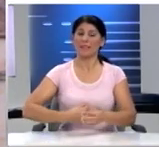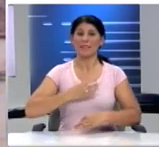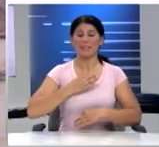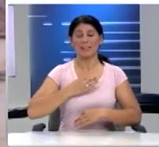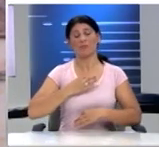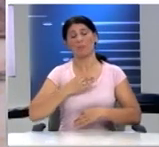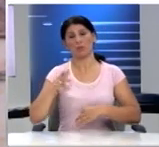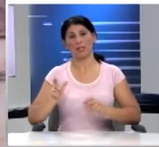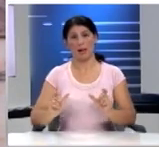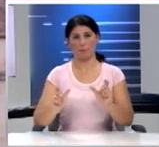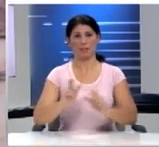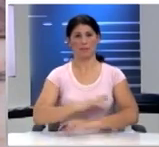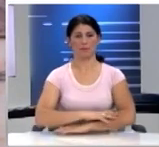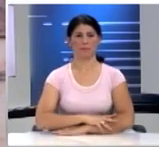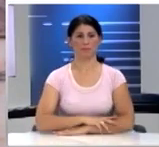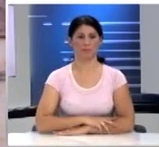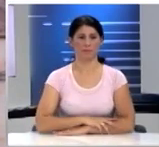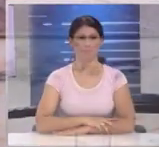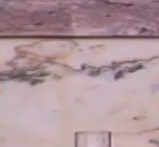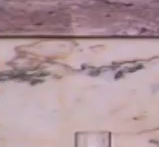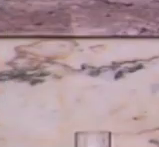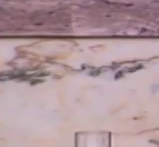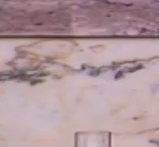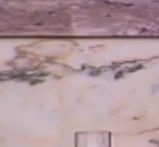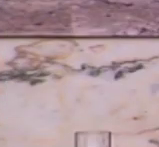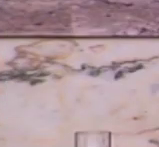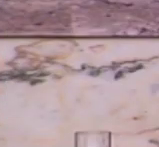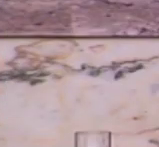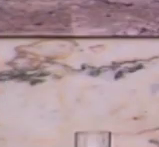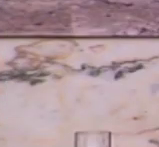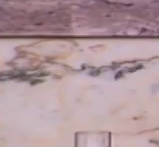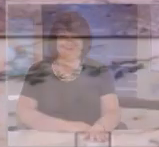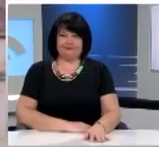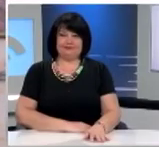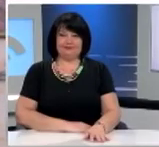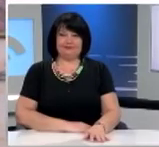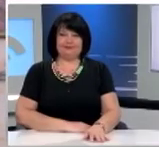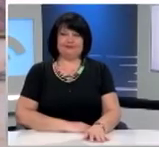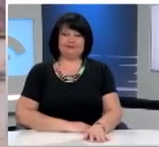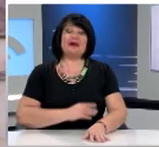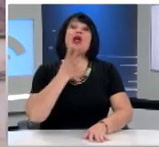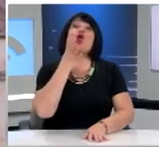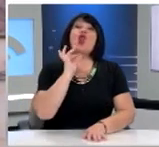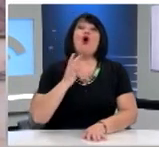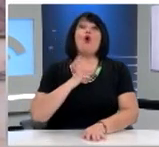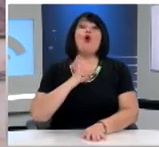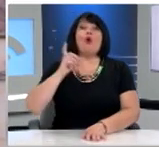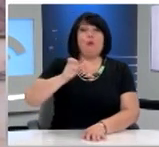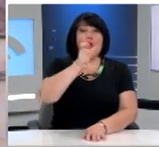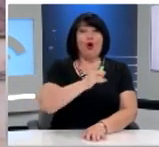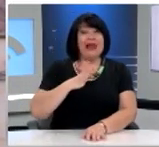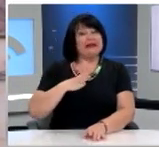Άμυνας Όσο πλήτη Γιατί οι πολίτες ήταν και οπλήτες στην αθηναϊκή δημοκρατία